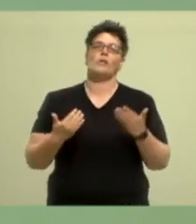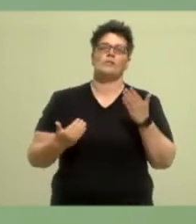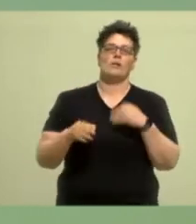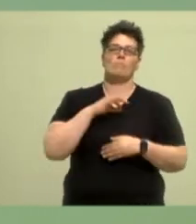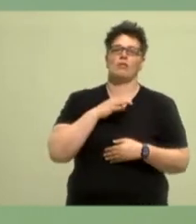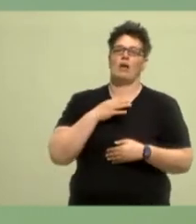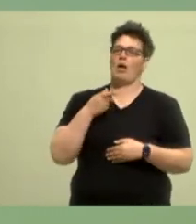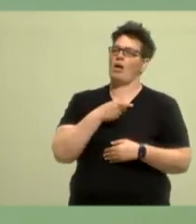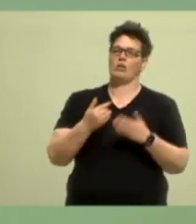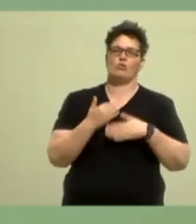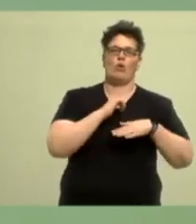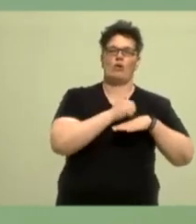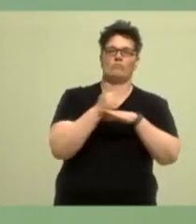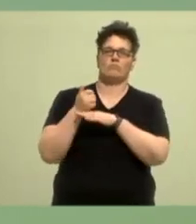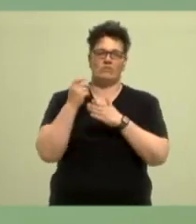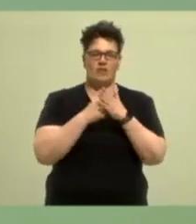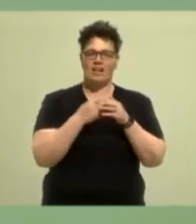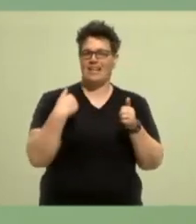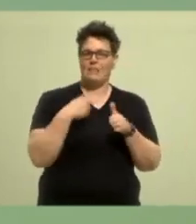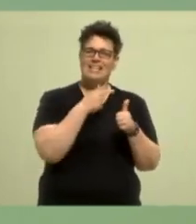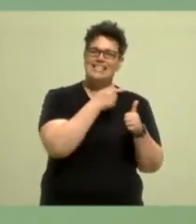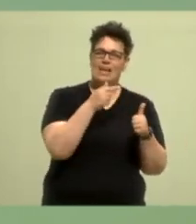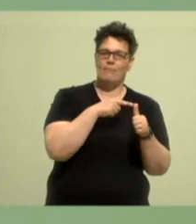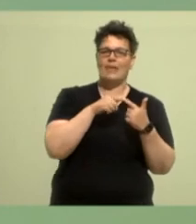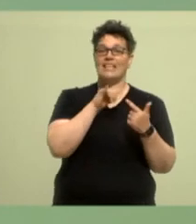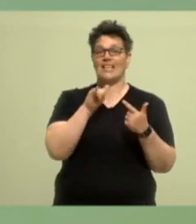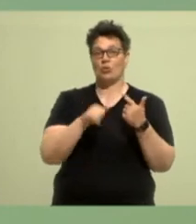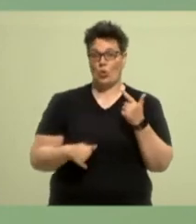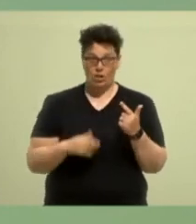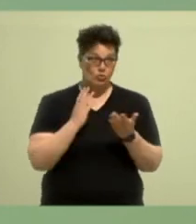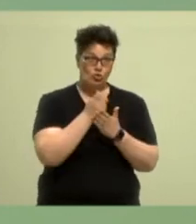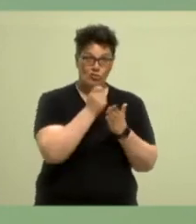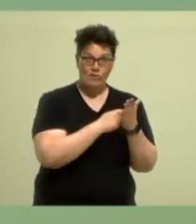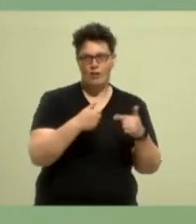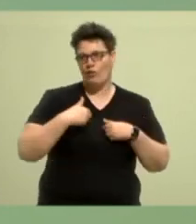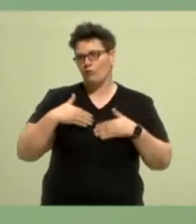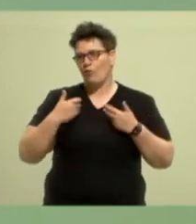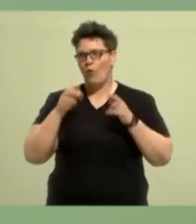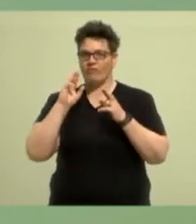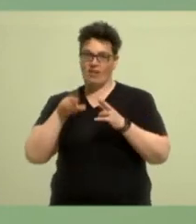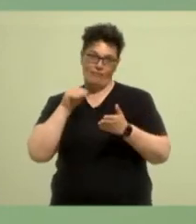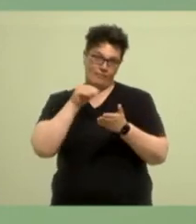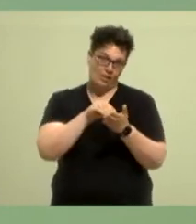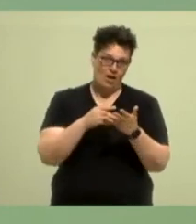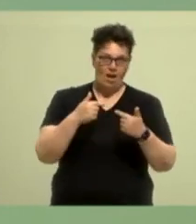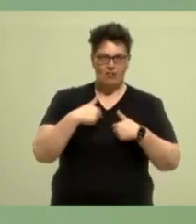Wir haben gerade schon Tim und Jaskylü gewählt. Und ich würde mich freuen, wenn ich dabei sein kann. Ich möchte für eine starke Partei